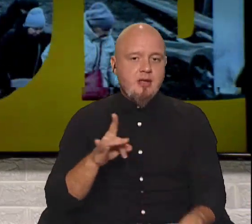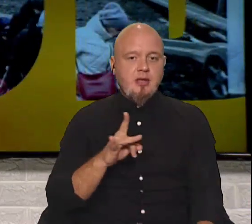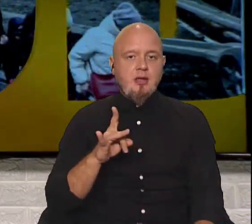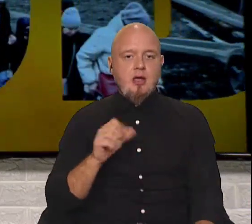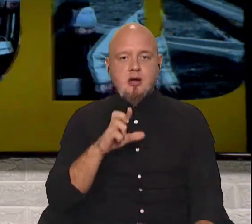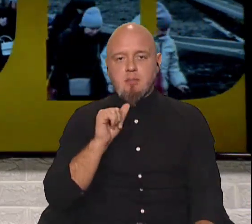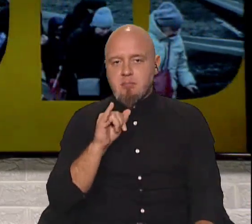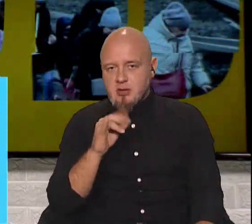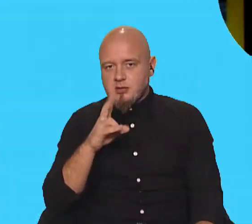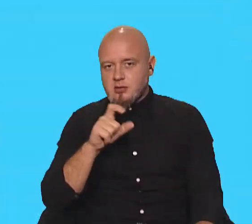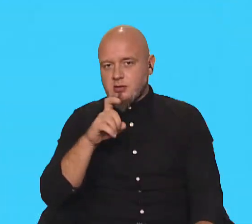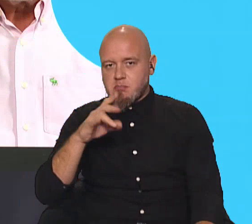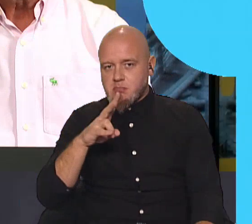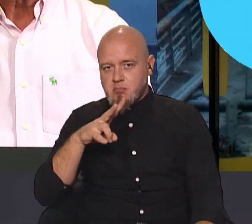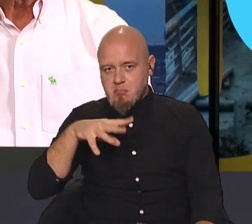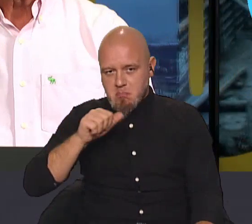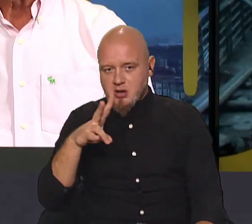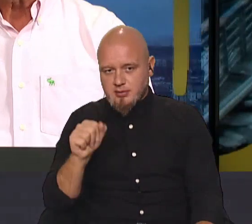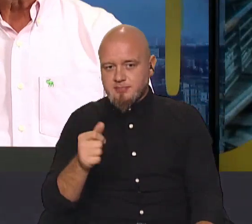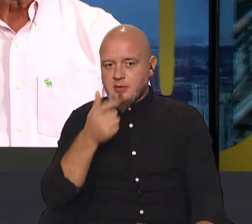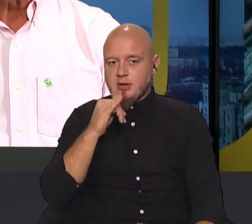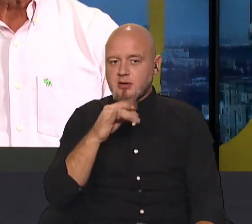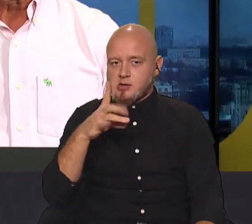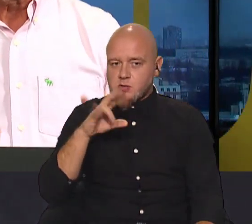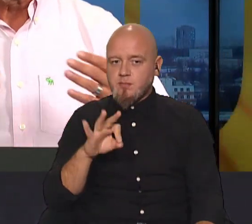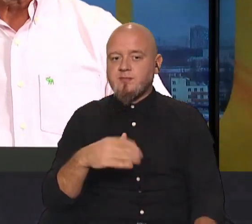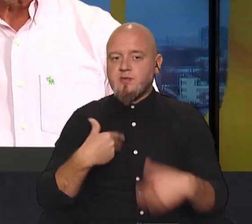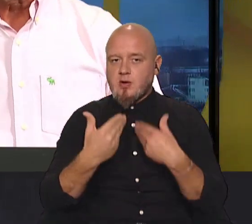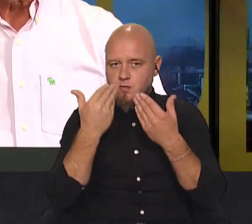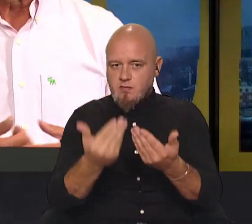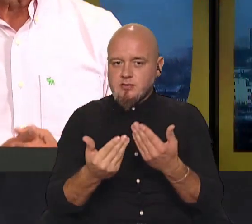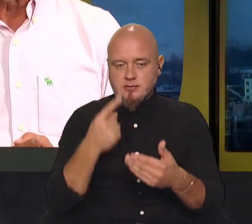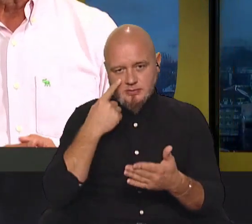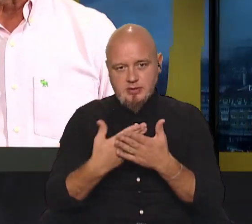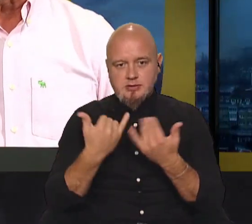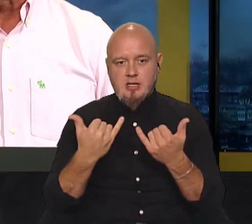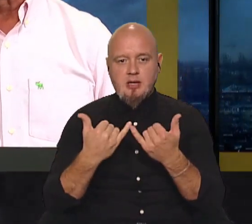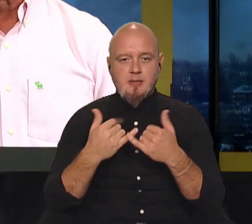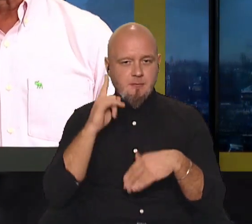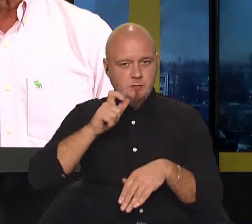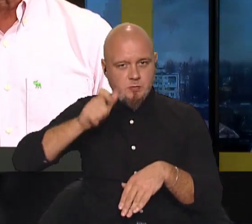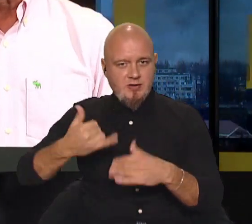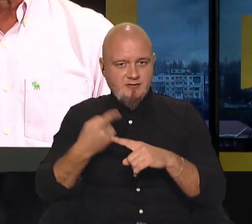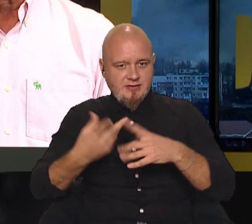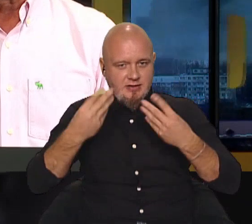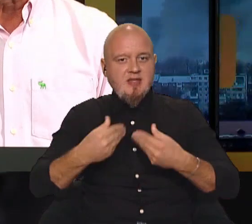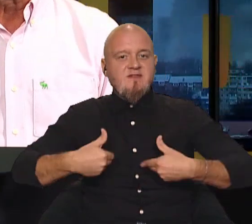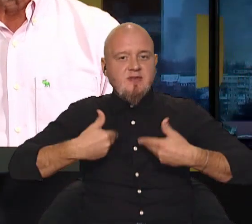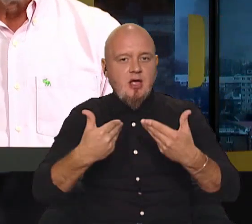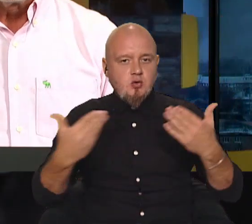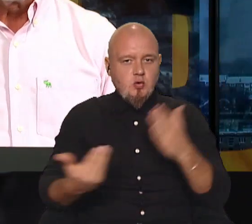Нахмана. Пані Ірино, вітаю вас, здається, зараз юдеї в ці дні вітають з Новим Роком